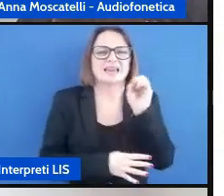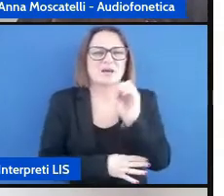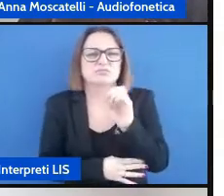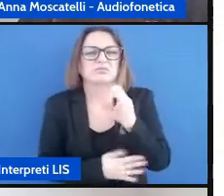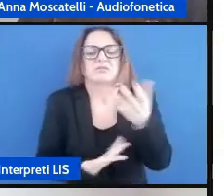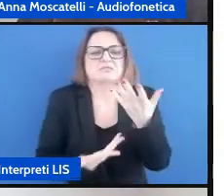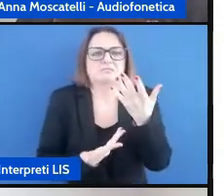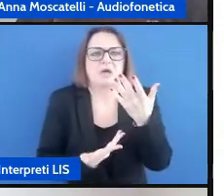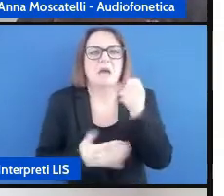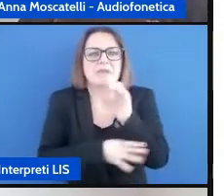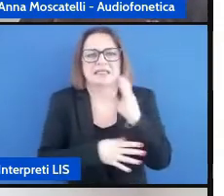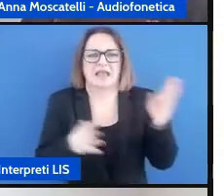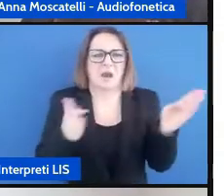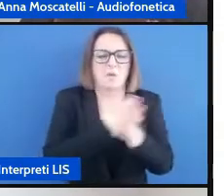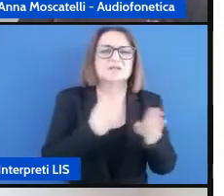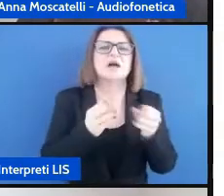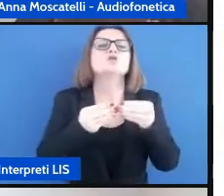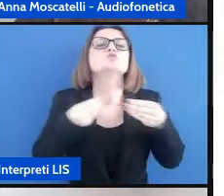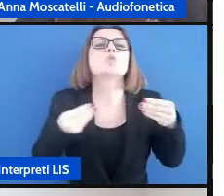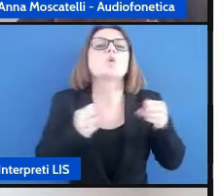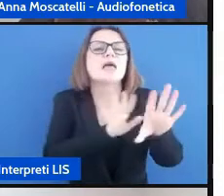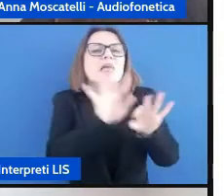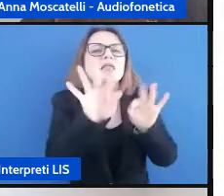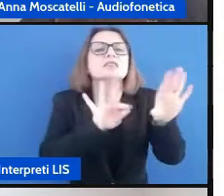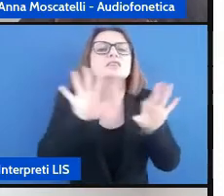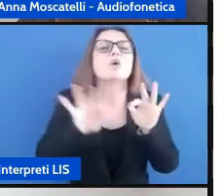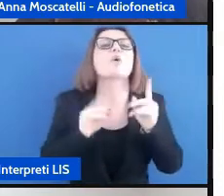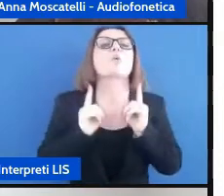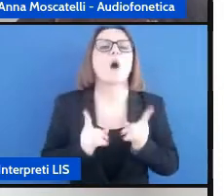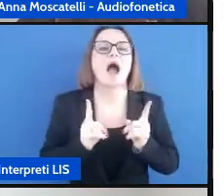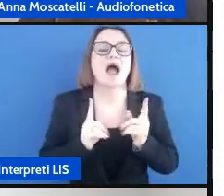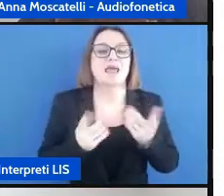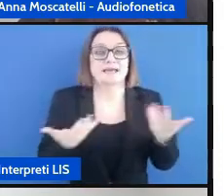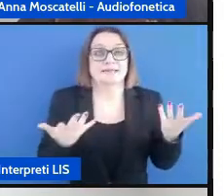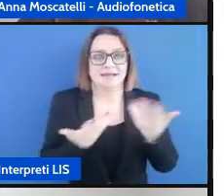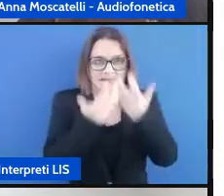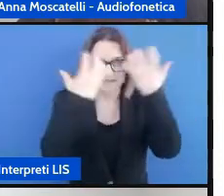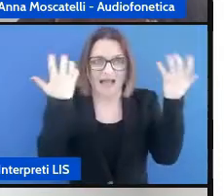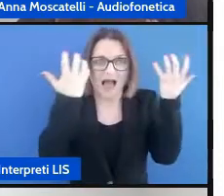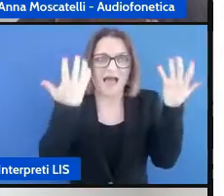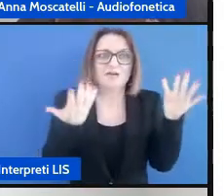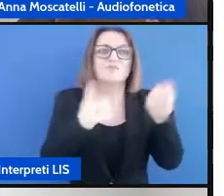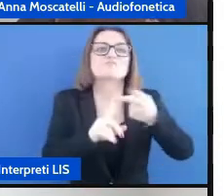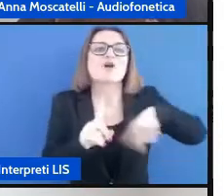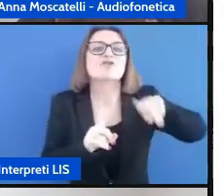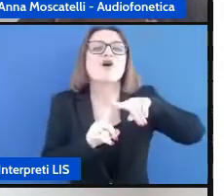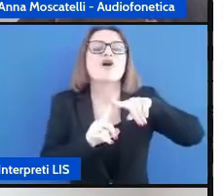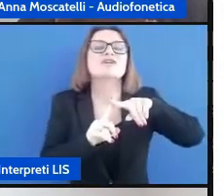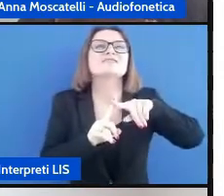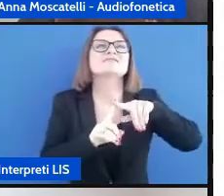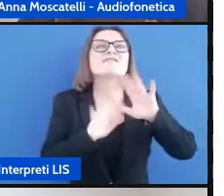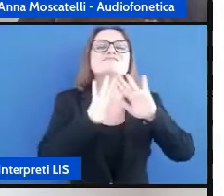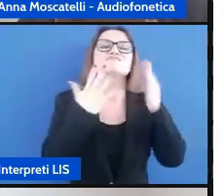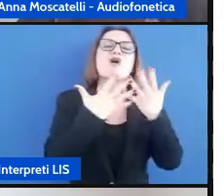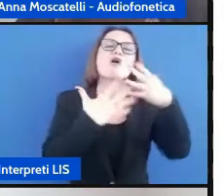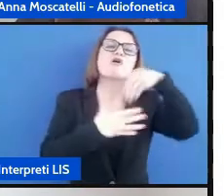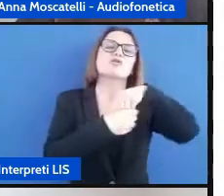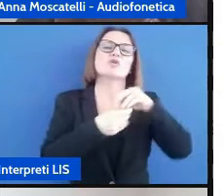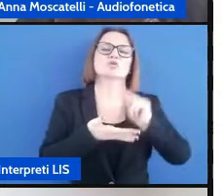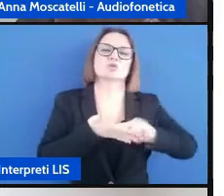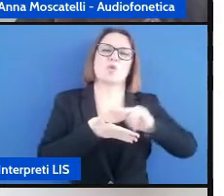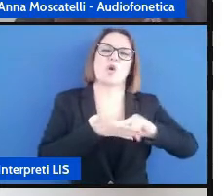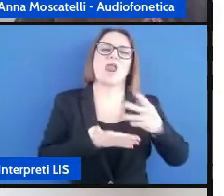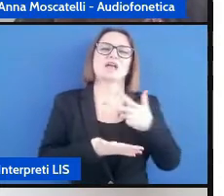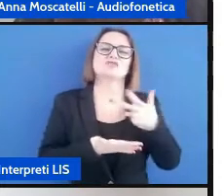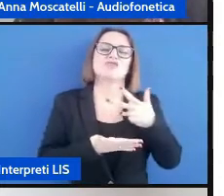'altra quale strumento privilegiare è ovvio che noi nel mondo della scuola distinguiamo in